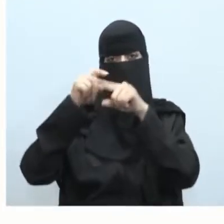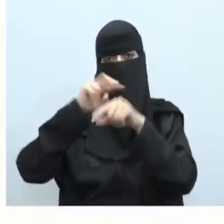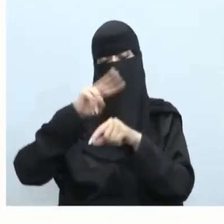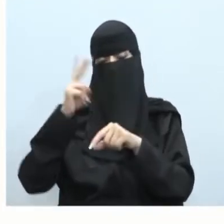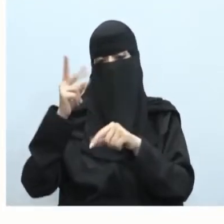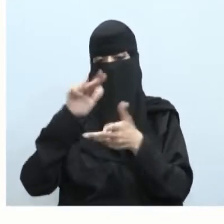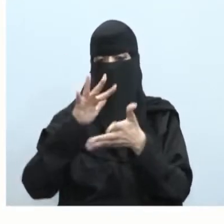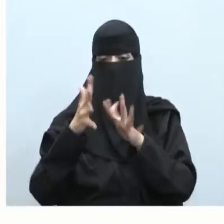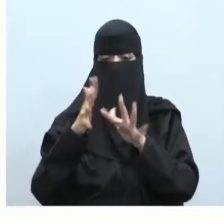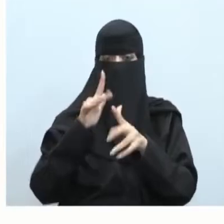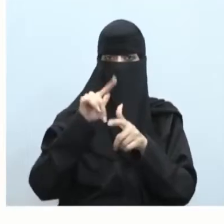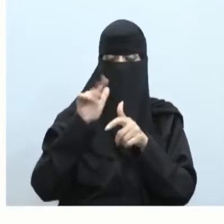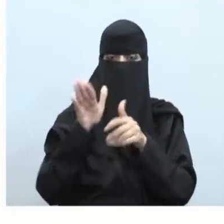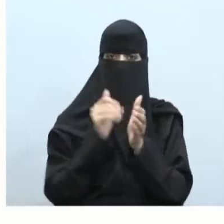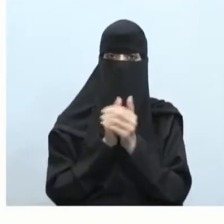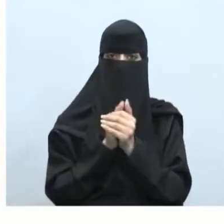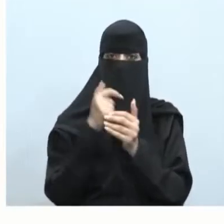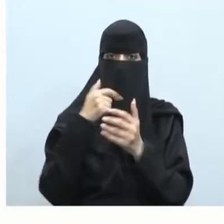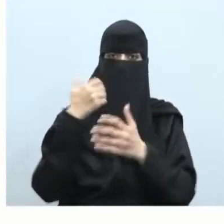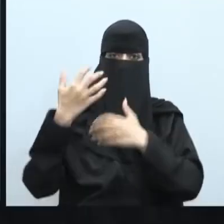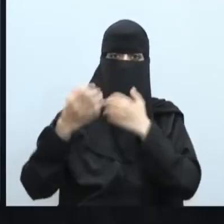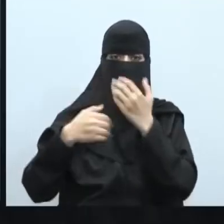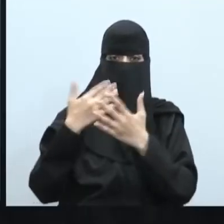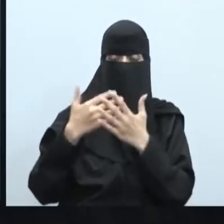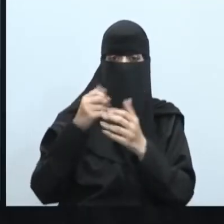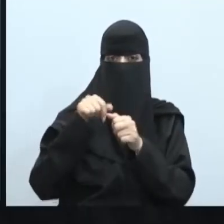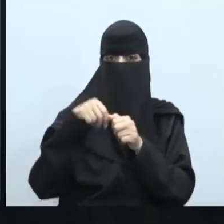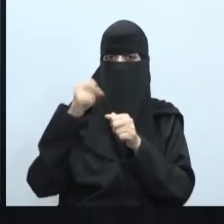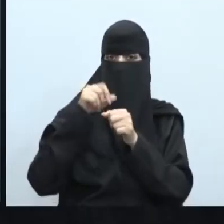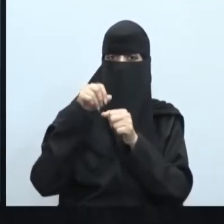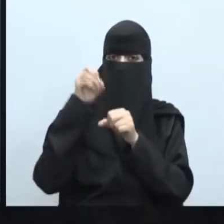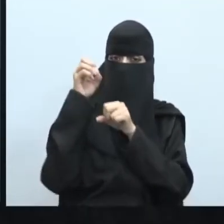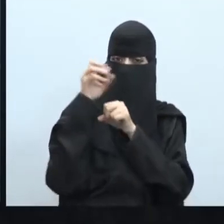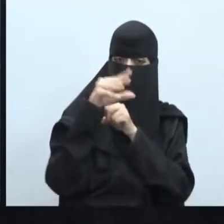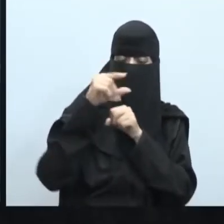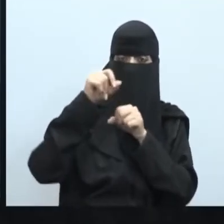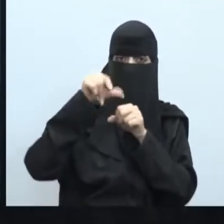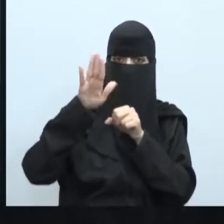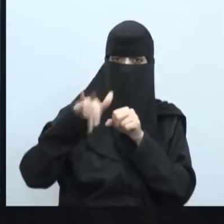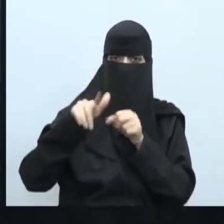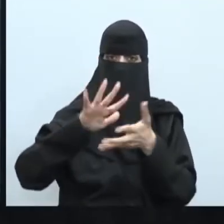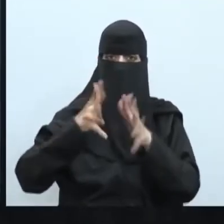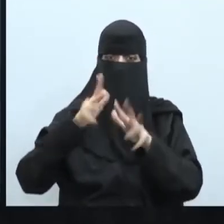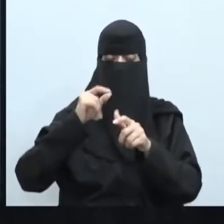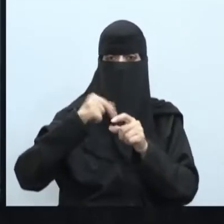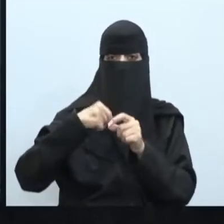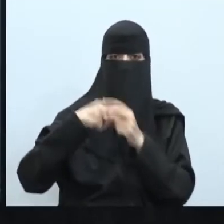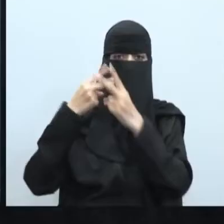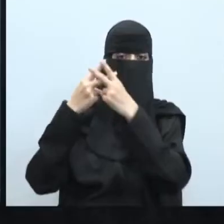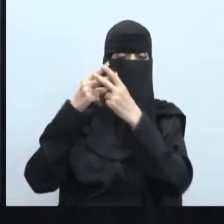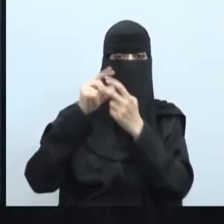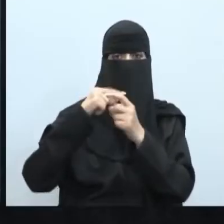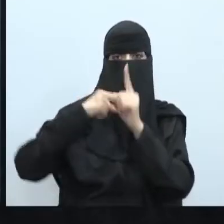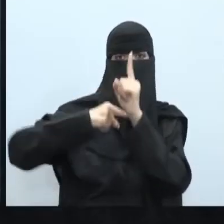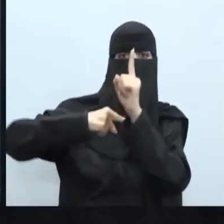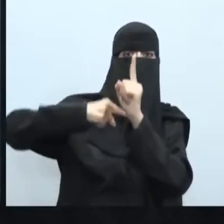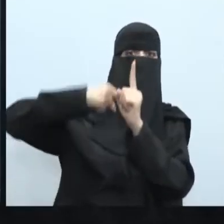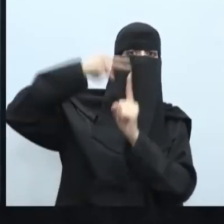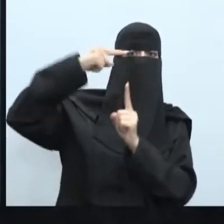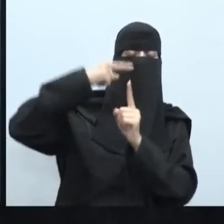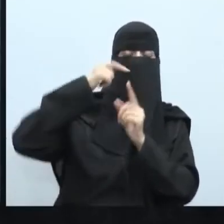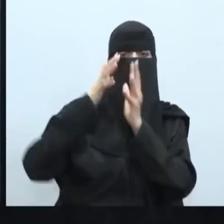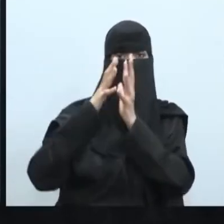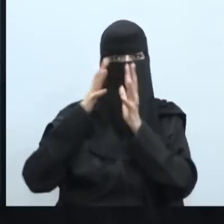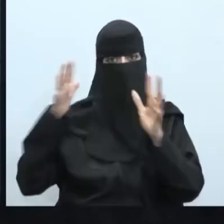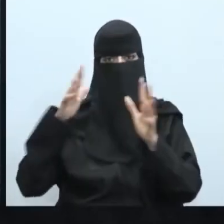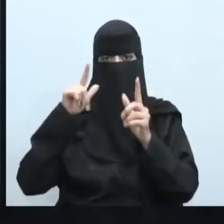قد تكون أبناء وبنات الطلاب طاقة الإشعاع في بعض النجوم عالية وكبيرة وفي بعض الآخر أو بعض الآخر من